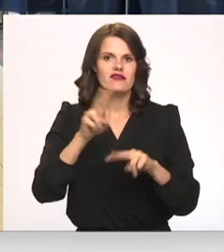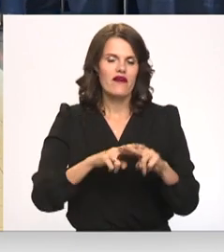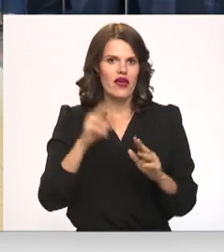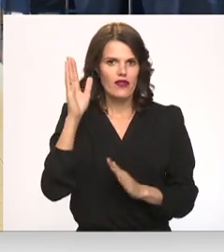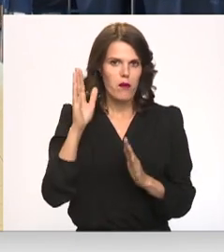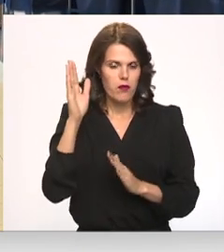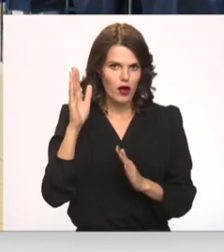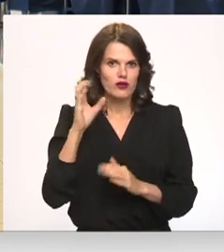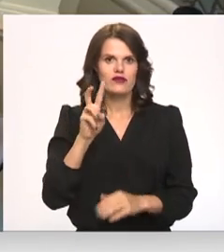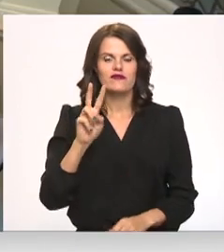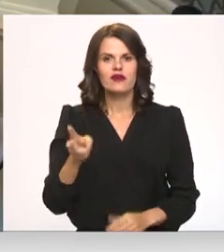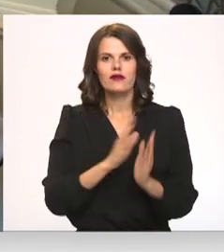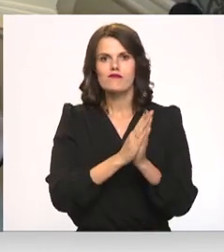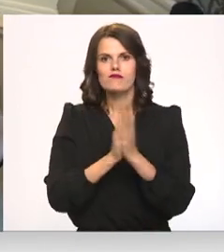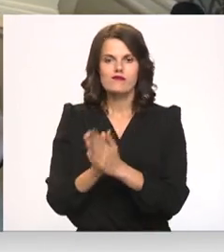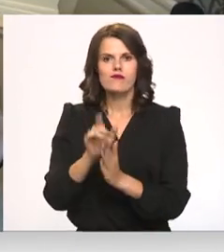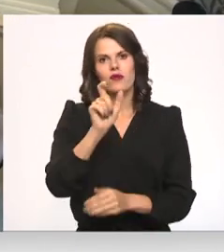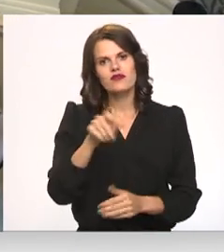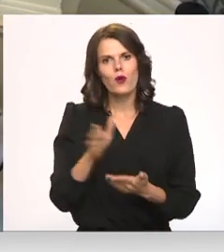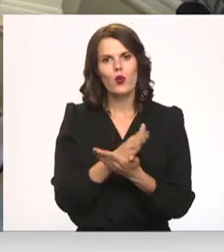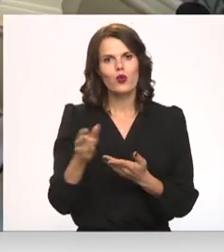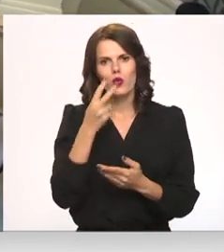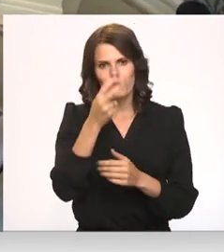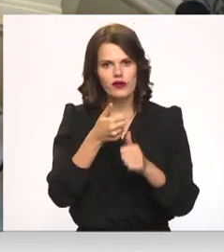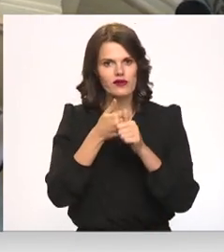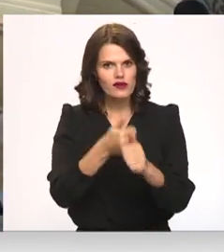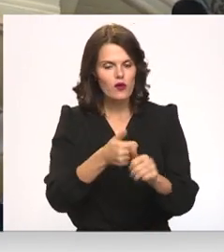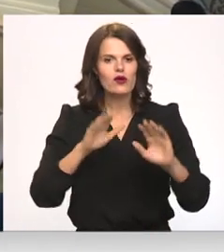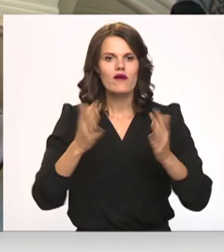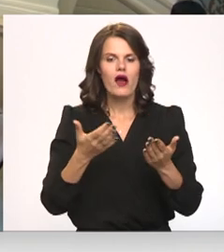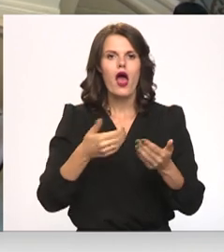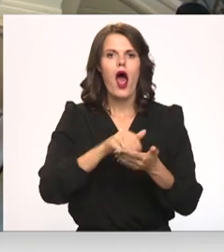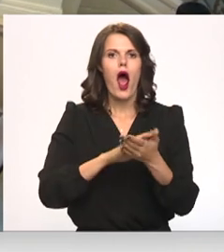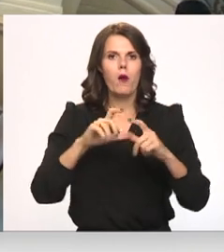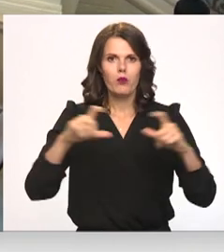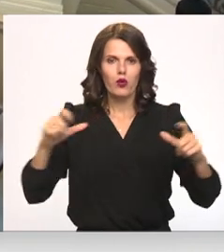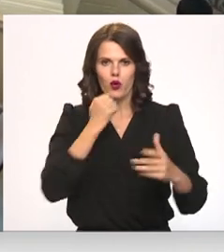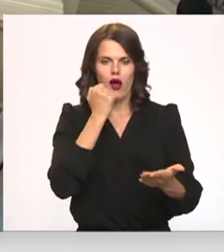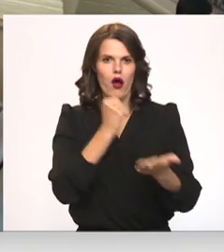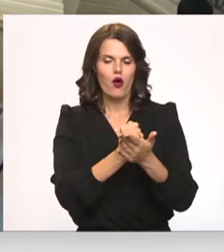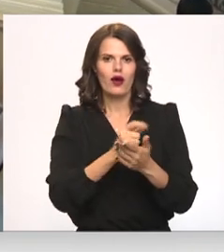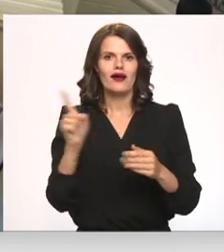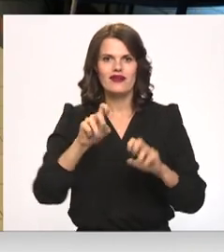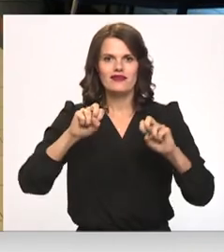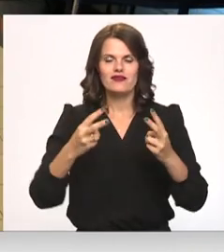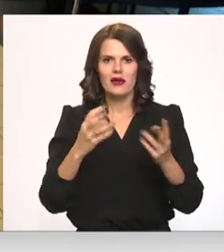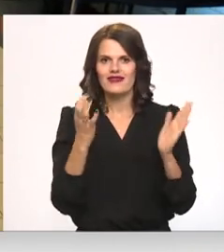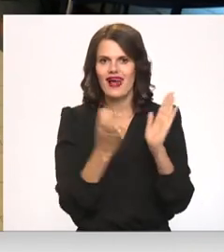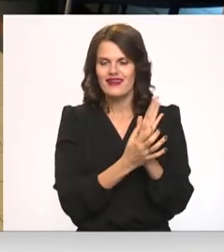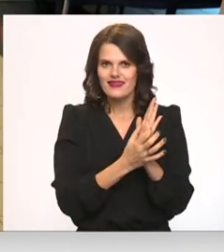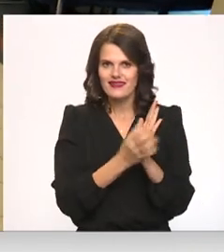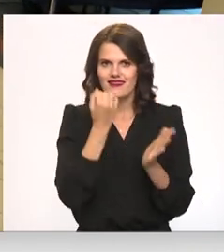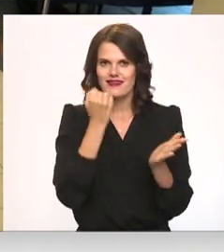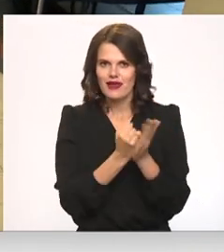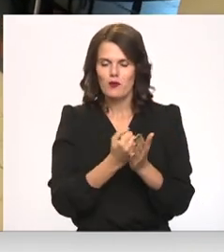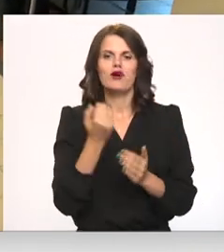iecirknī. CVK aicina vēlētājs rūpīgi skatīties, vai vēlēšana iecirkņa aploksni ir apzīmogot ar iecirpni sīmoku, kas nodrošina, ka tā ir